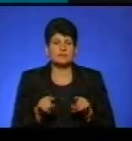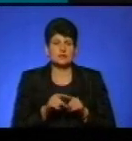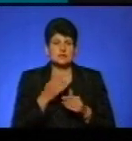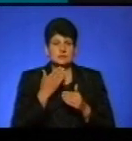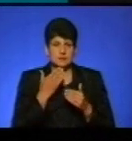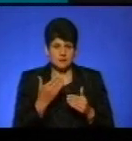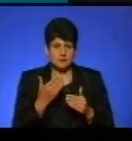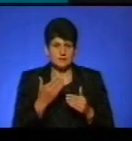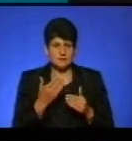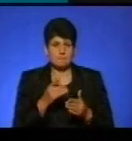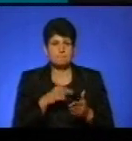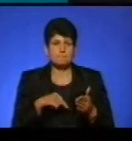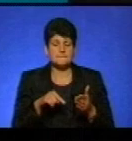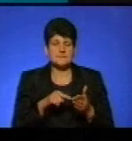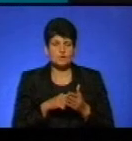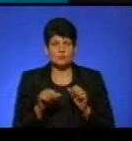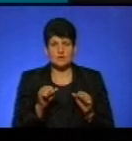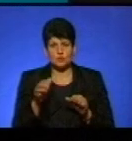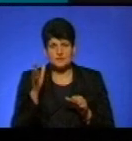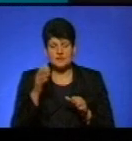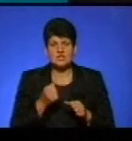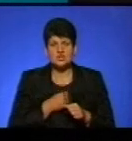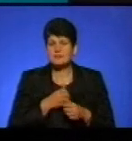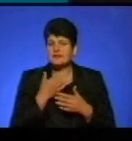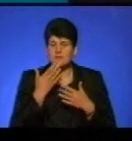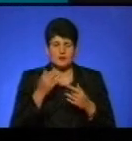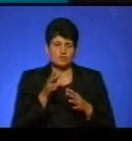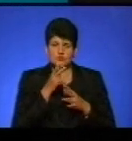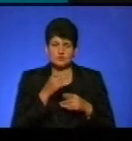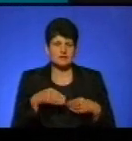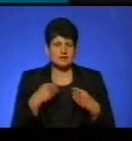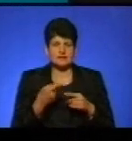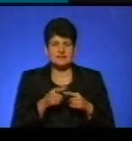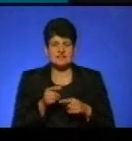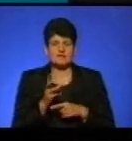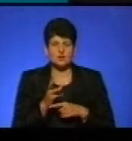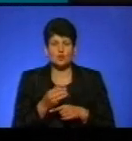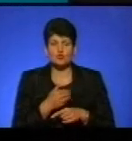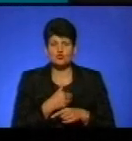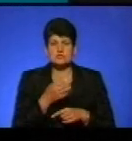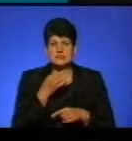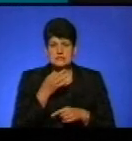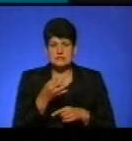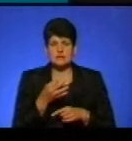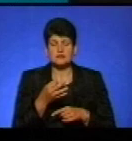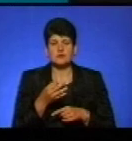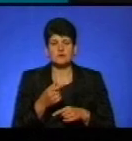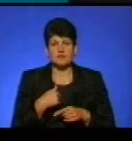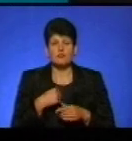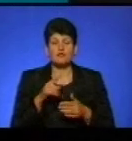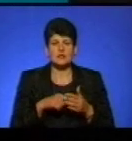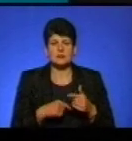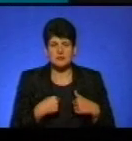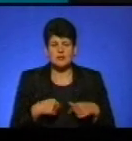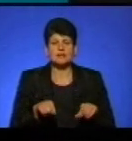очільницю міського управління освіти, але ми вже, на жаль, не маємо часу дати цей відеоматеріал. Хочу сказати і, аби ви з моїх слів повірили, що